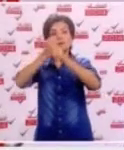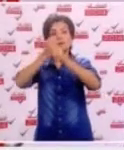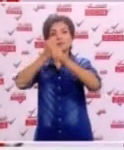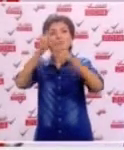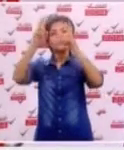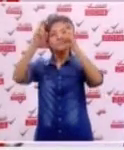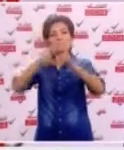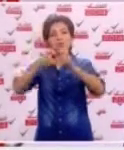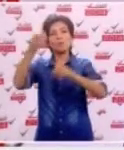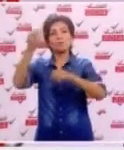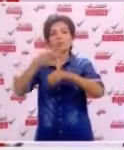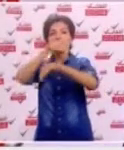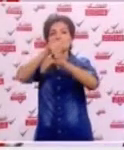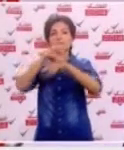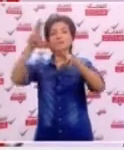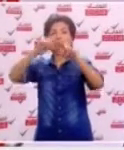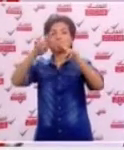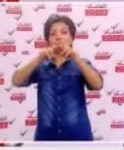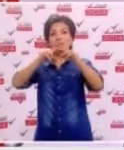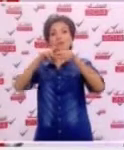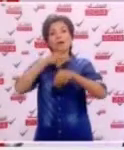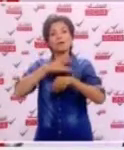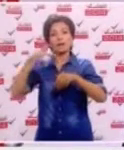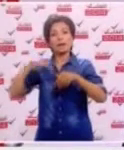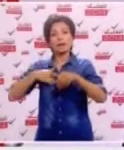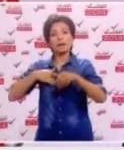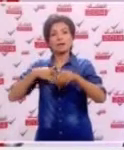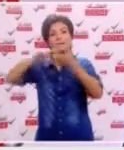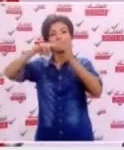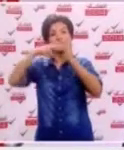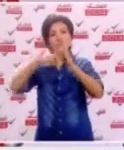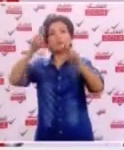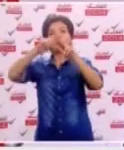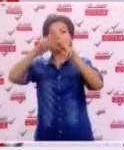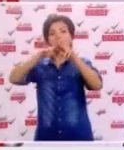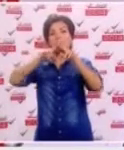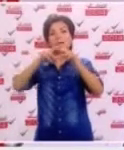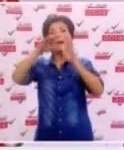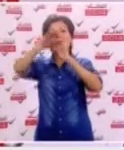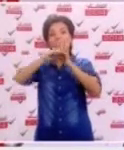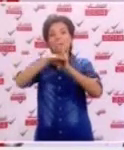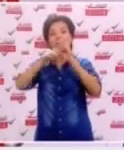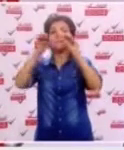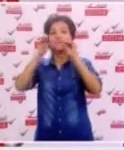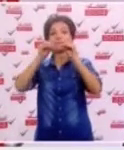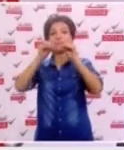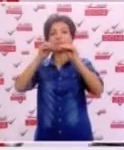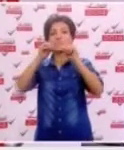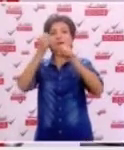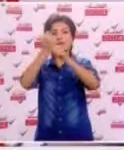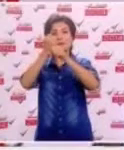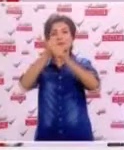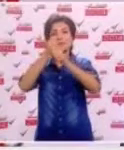والتقليص من نسبة البطالة إصلاح المنظومة الصحية ومراجعة برنامج التعليم والخدمات